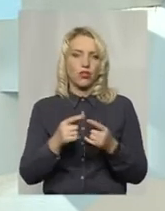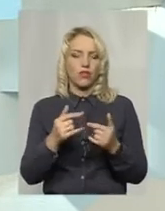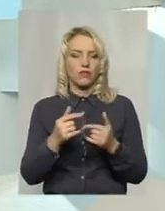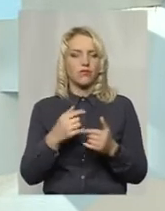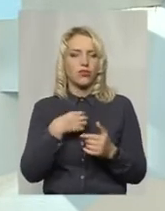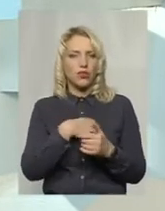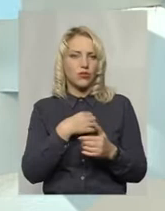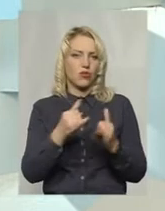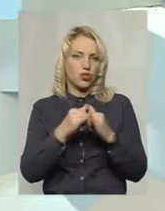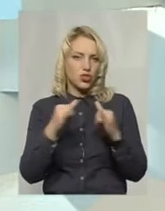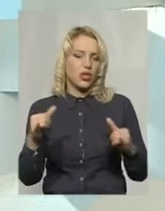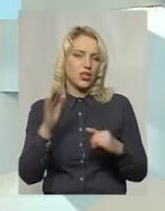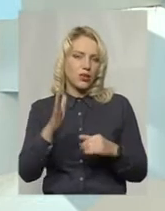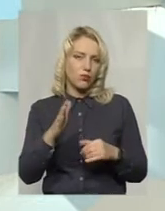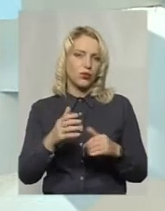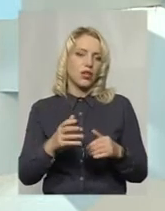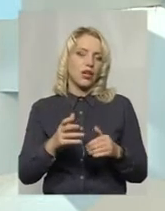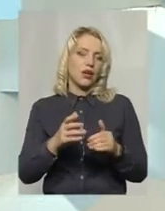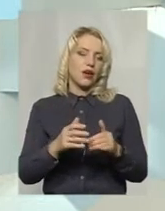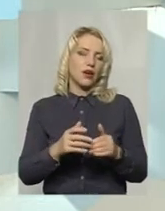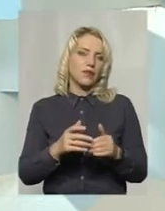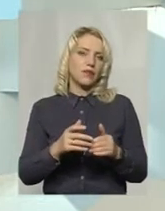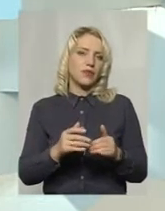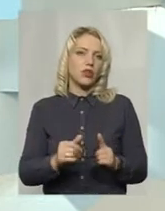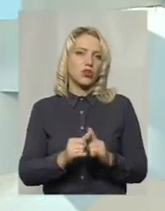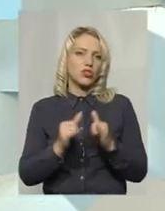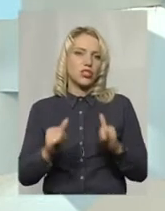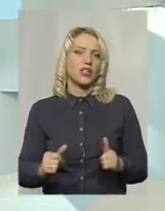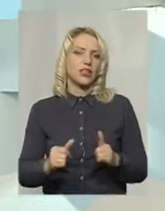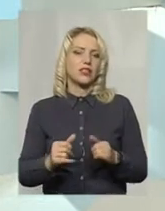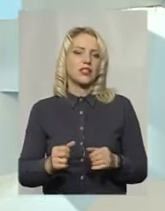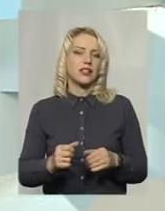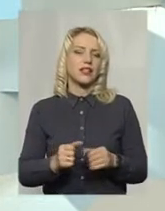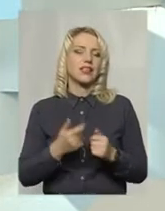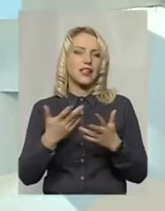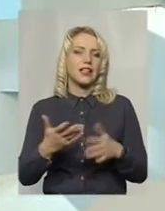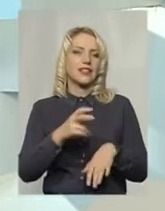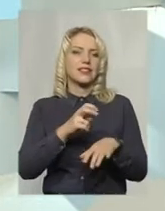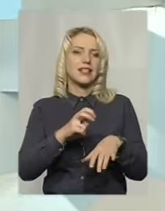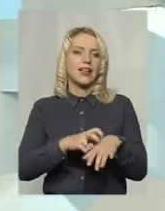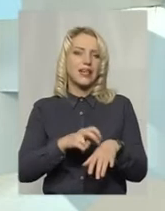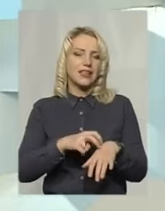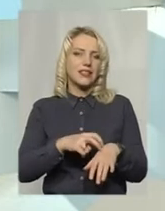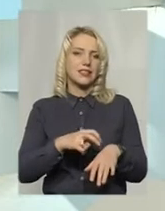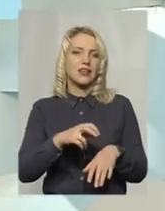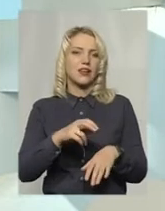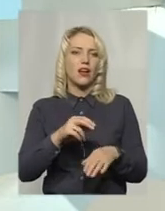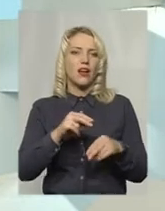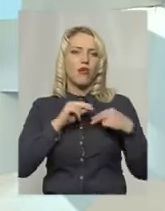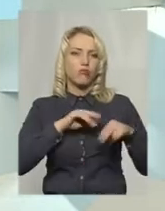а це потягне за собою збільшення кількості лікарських посади, відповідно і медсестринських, і